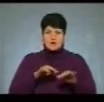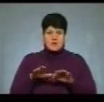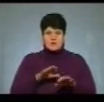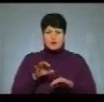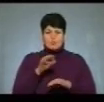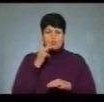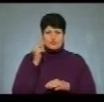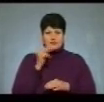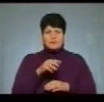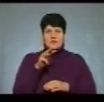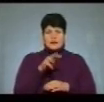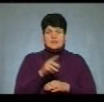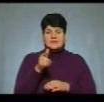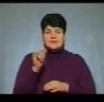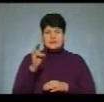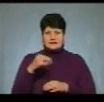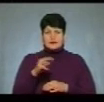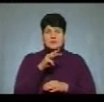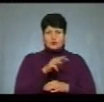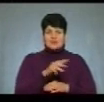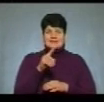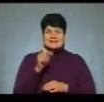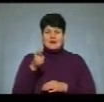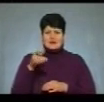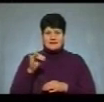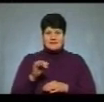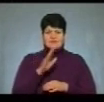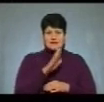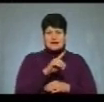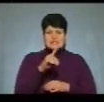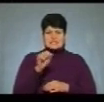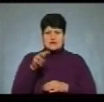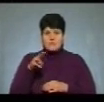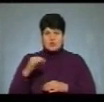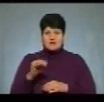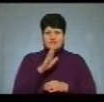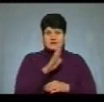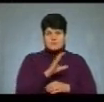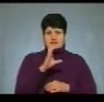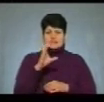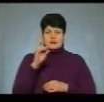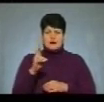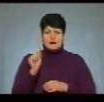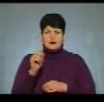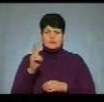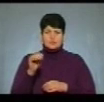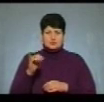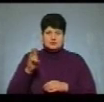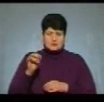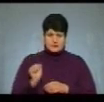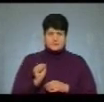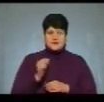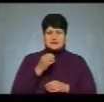обвинувачення Михайла Гінди, Миколи Загаєвського, Віталія Замойського та Вадима Скакуна, повідомила представник позивача